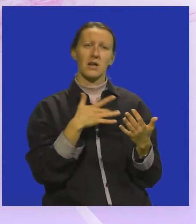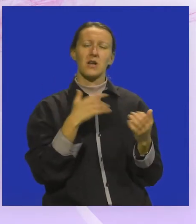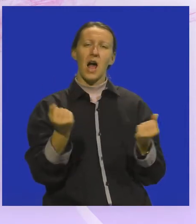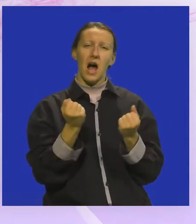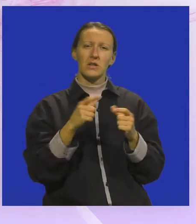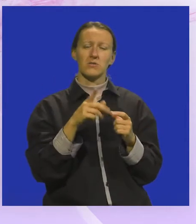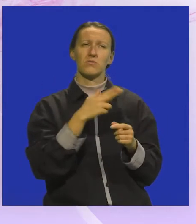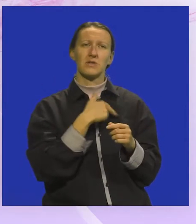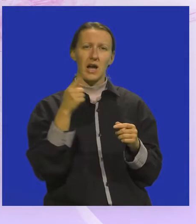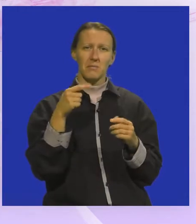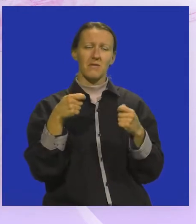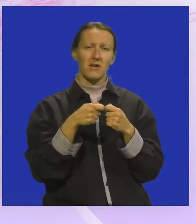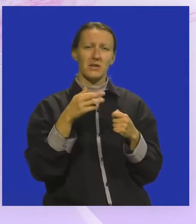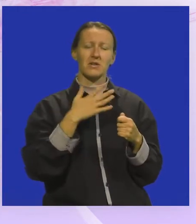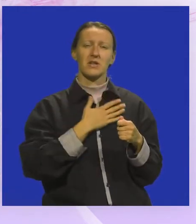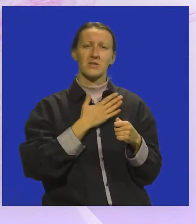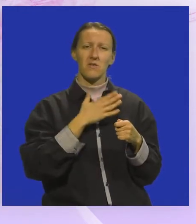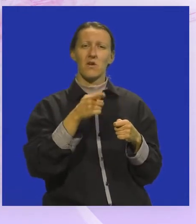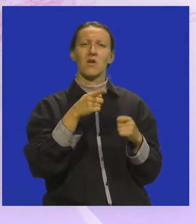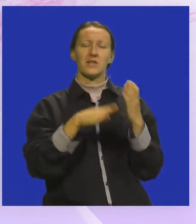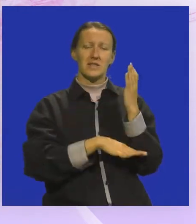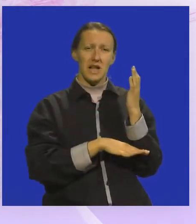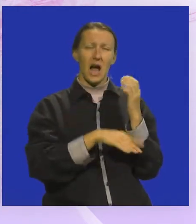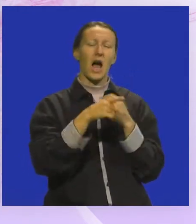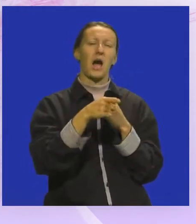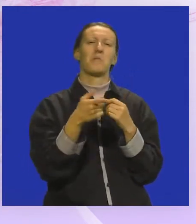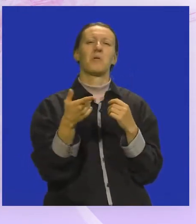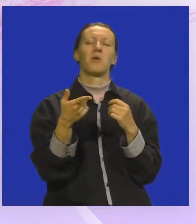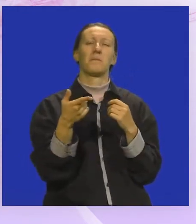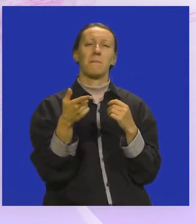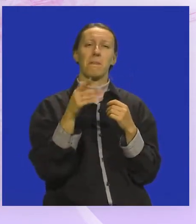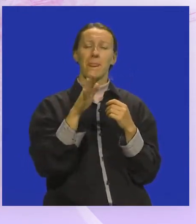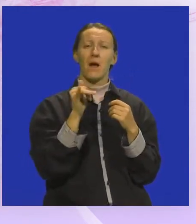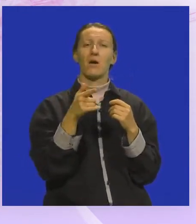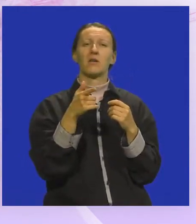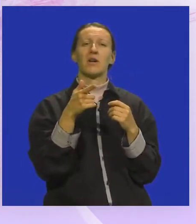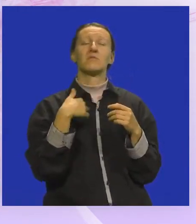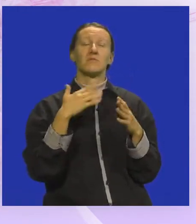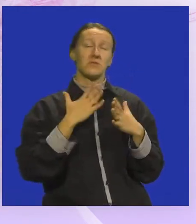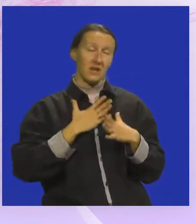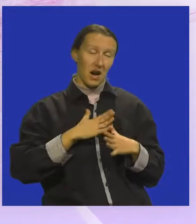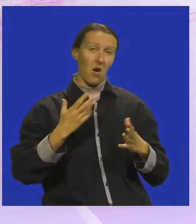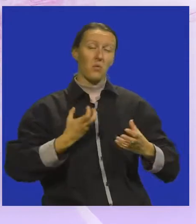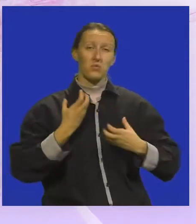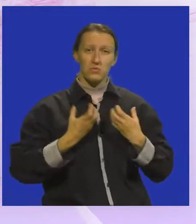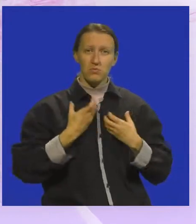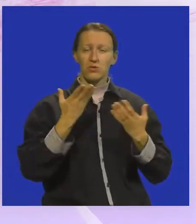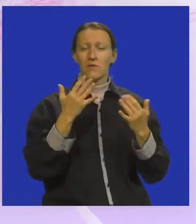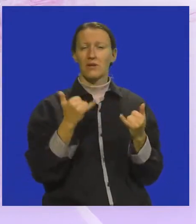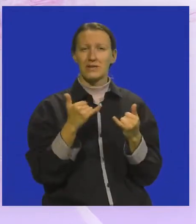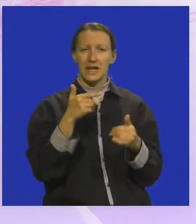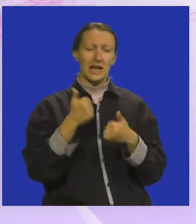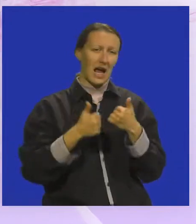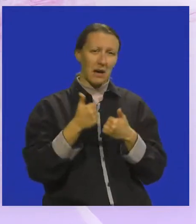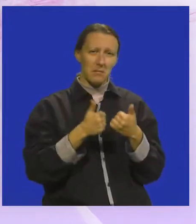akciju u Zagrebu vezano za svoju ladonju ili ledonju. Tako da, evo, oduševljeni smo, uzbuđeni, evo, sad se